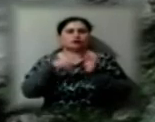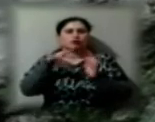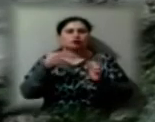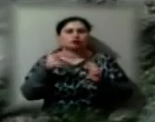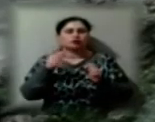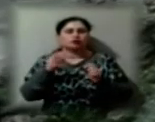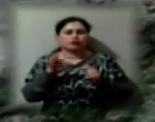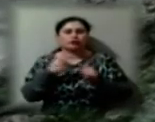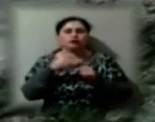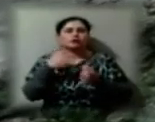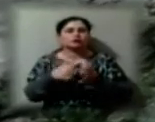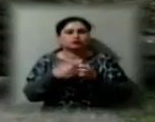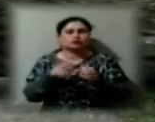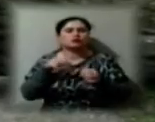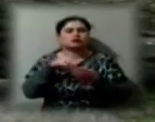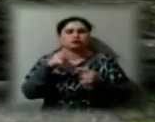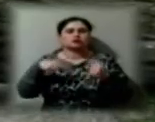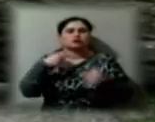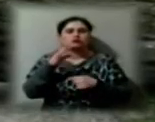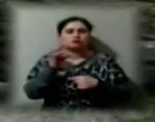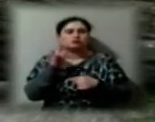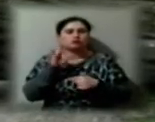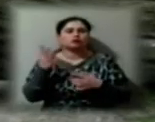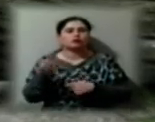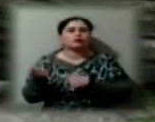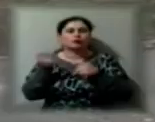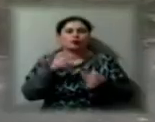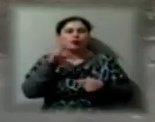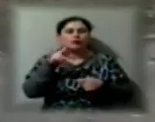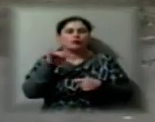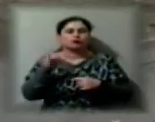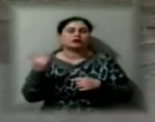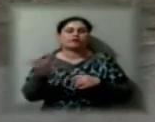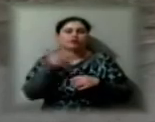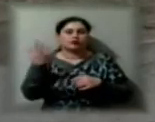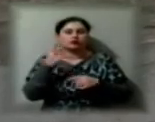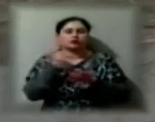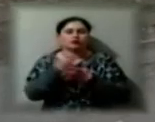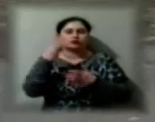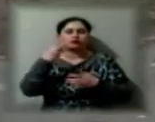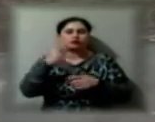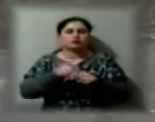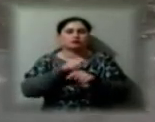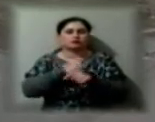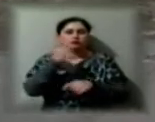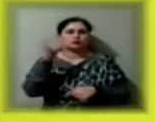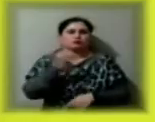Херсонщину зайде наступний циклон, який принесе опади та пориви вітру до 30 метрів за секунду.